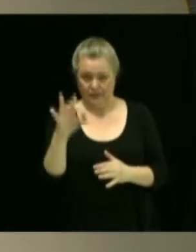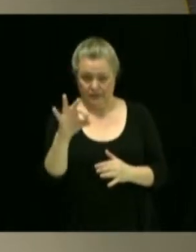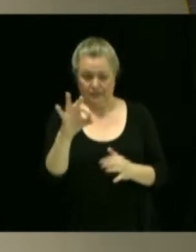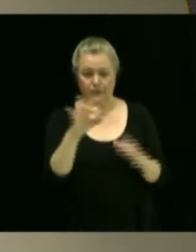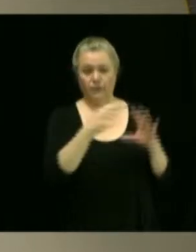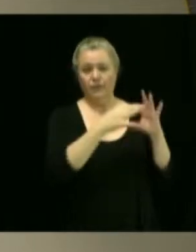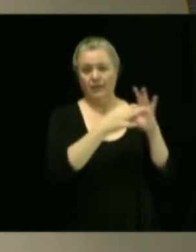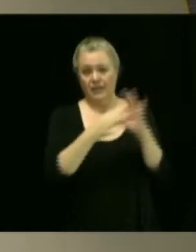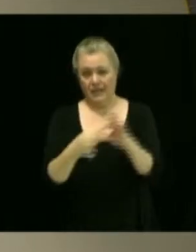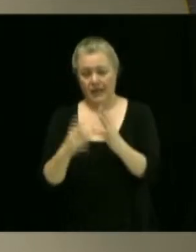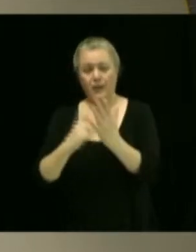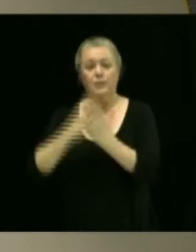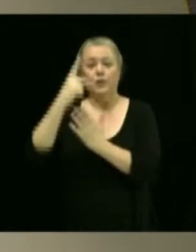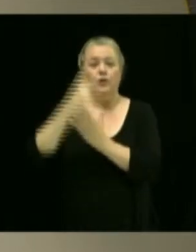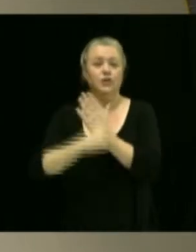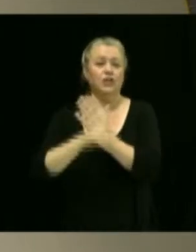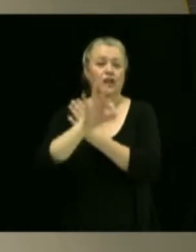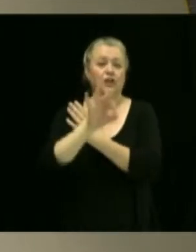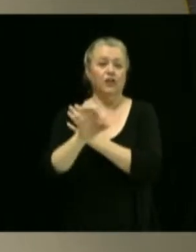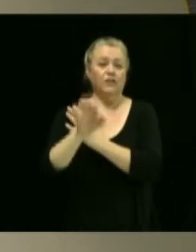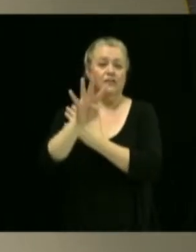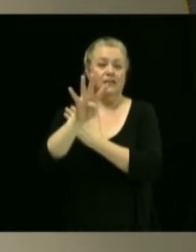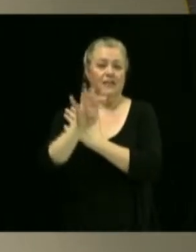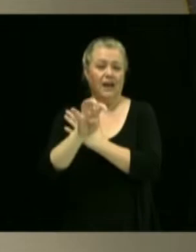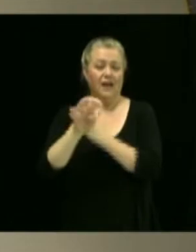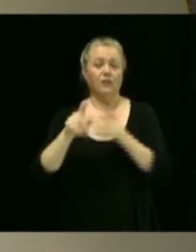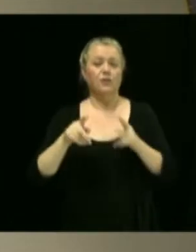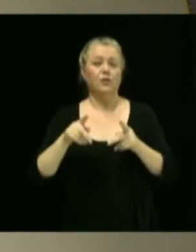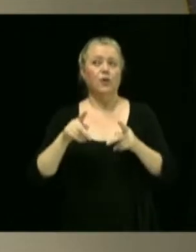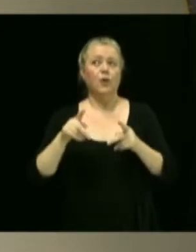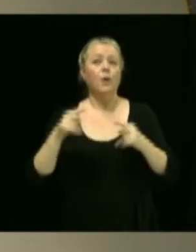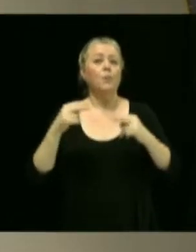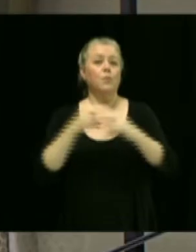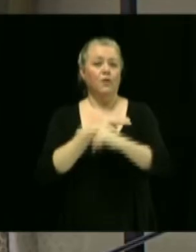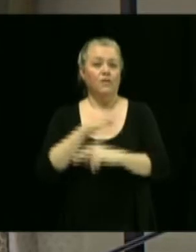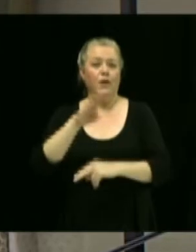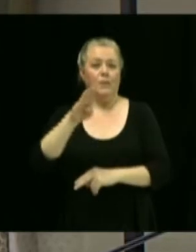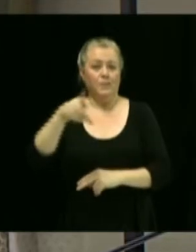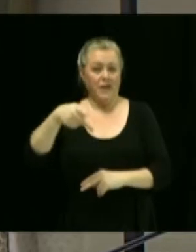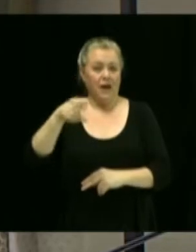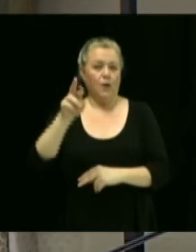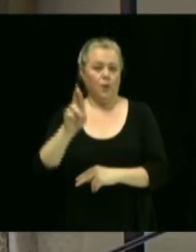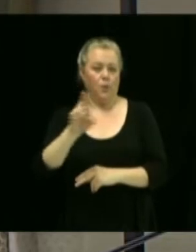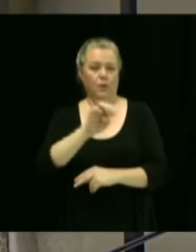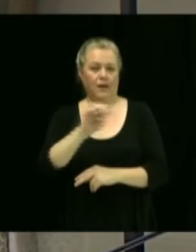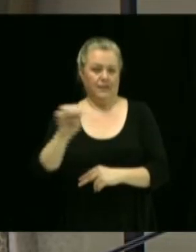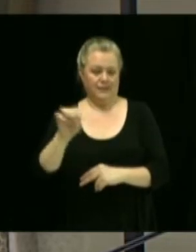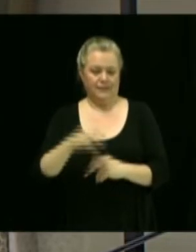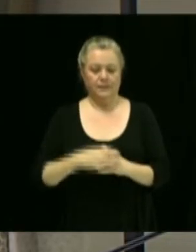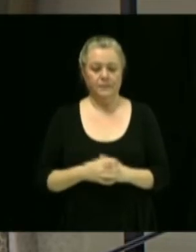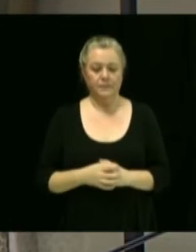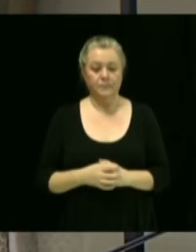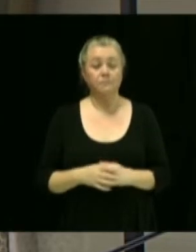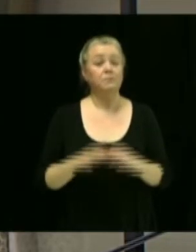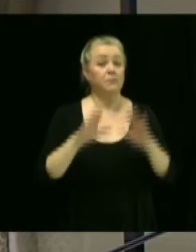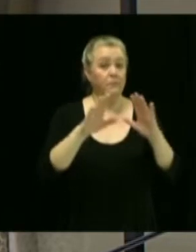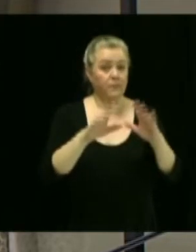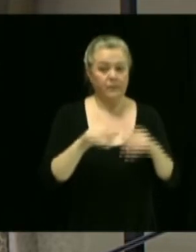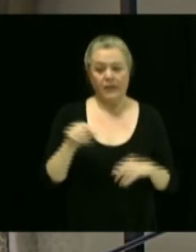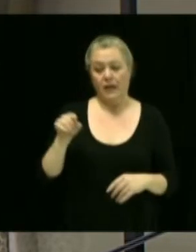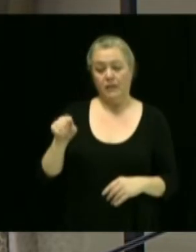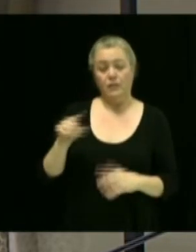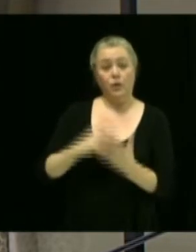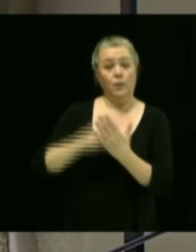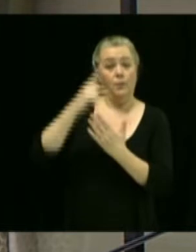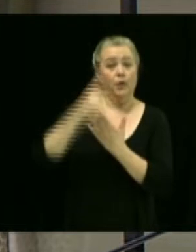du 940 boulevard Pierre-Roux-Est. Oui, ce projet-là visait, je dis bien visait, à permettre un usage